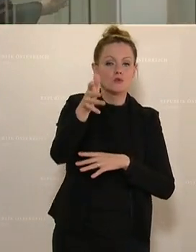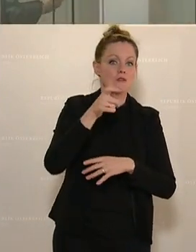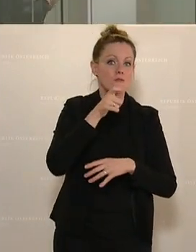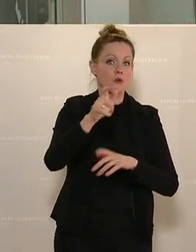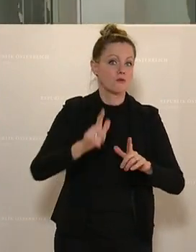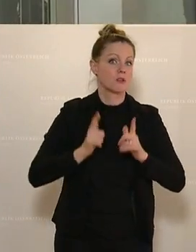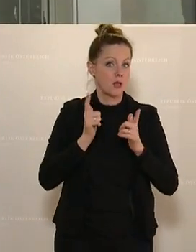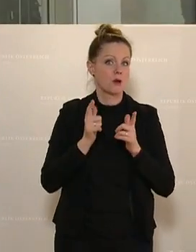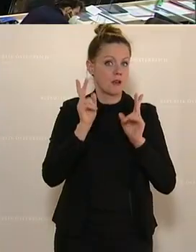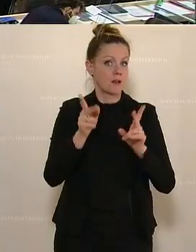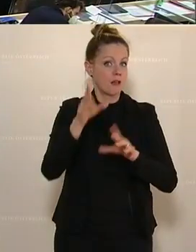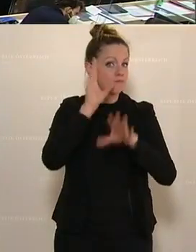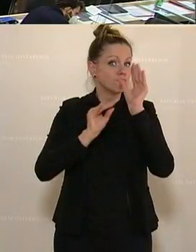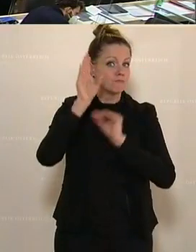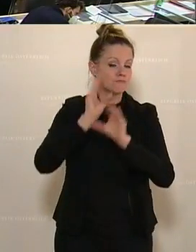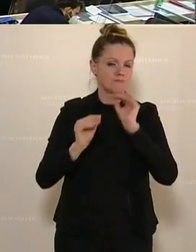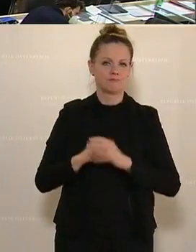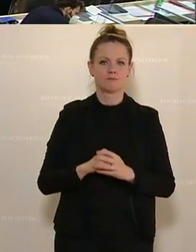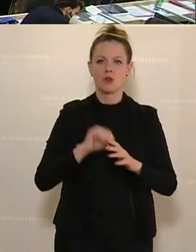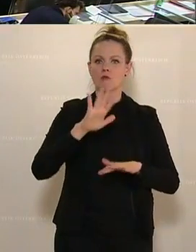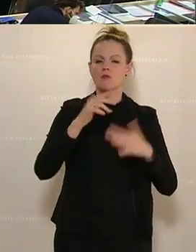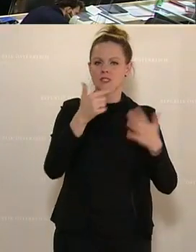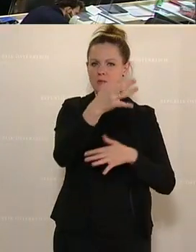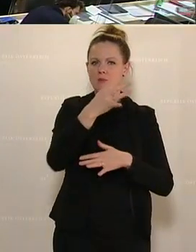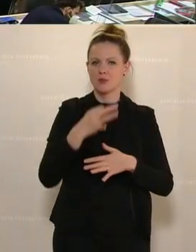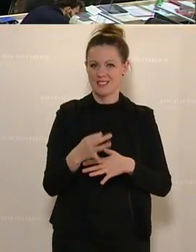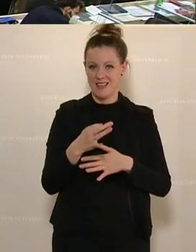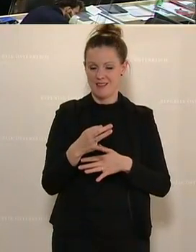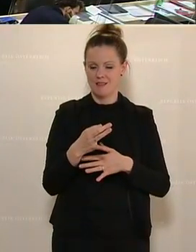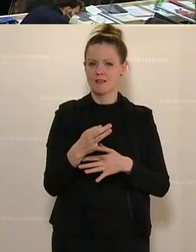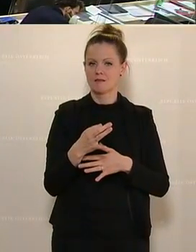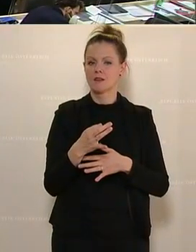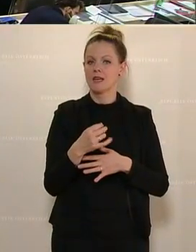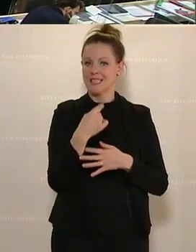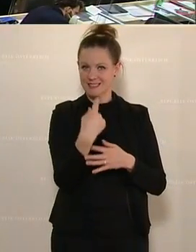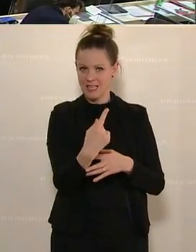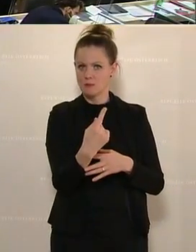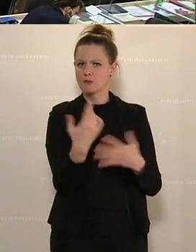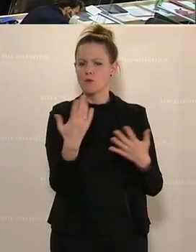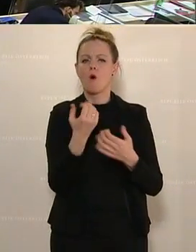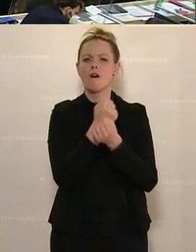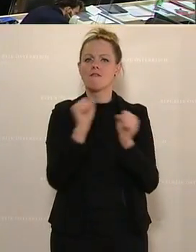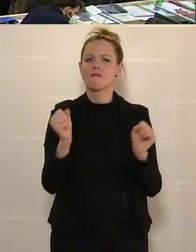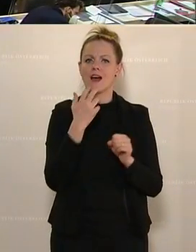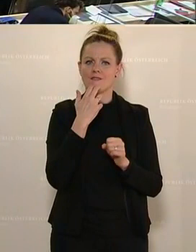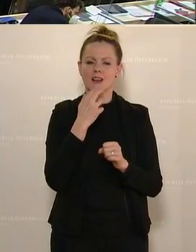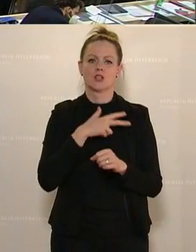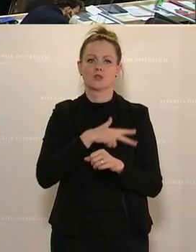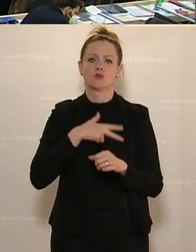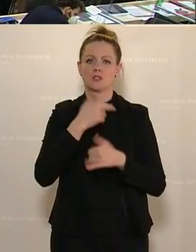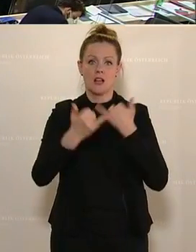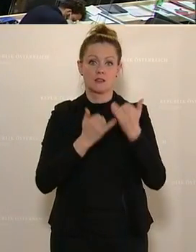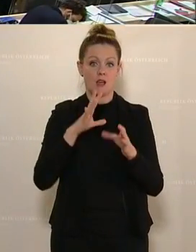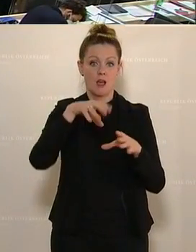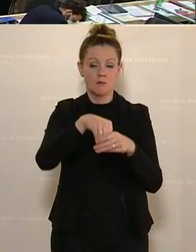Berufsleben. Und auch 75 Prozent der Absolventen eines Freiwilligen Sozialjahres bleiben in dieser Branche,